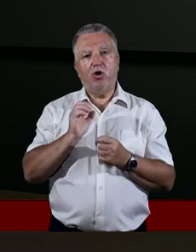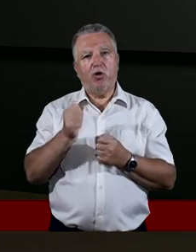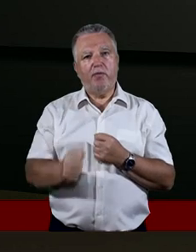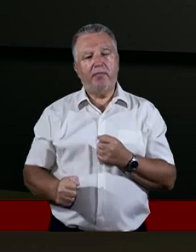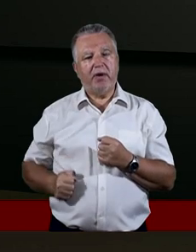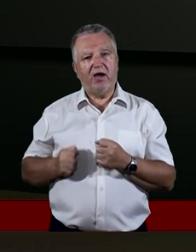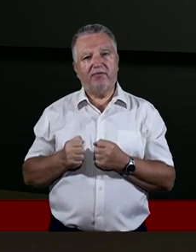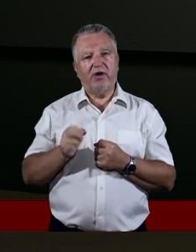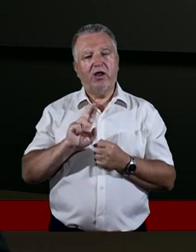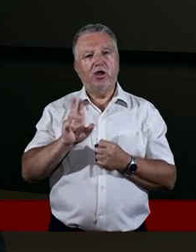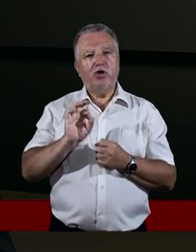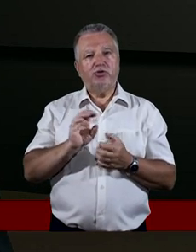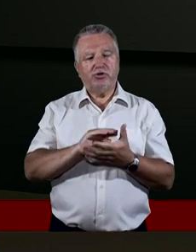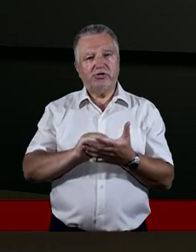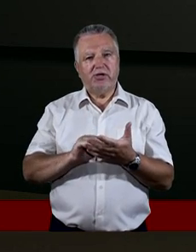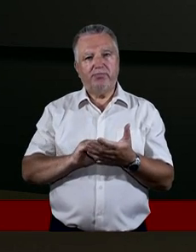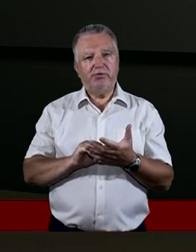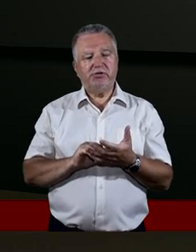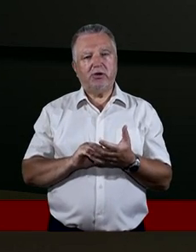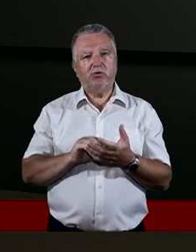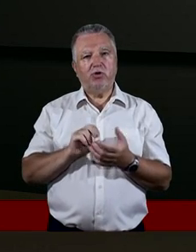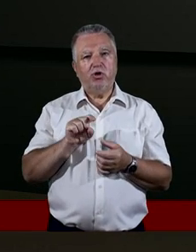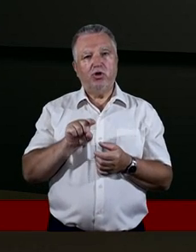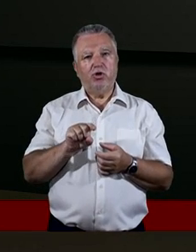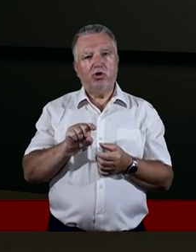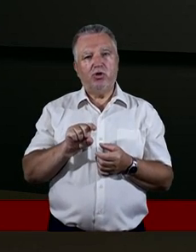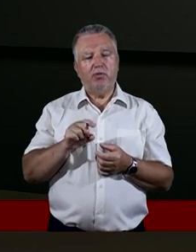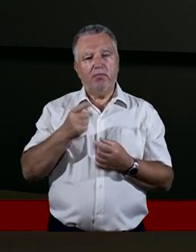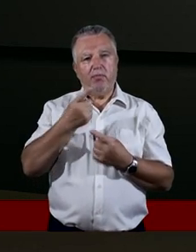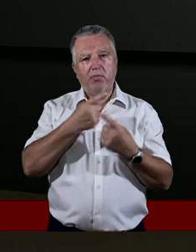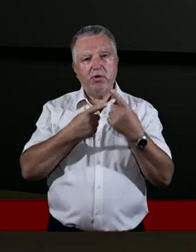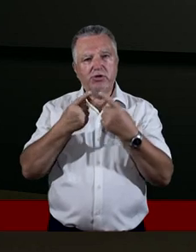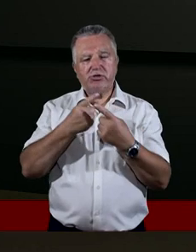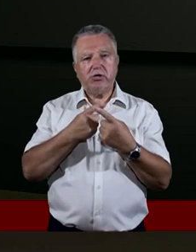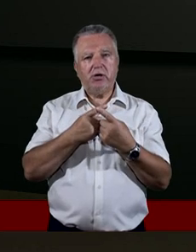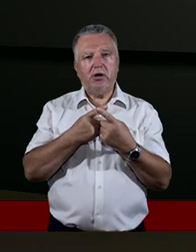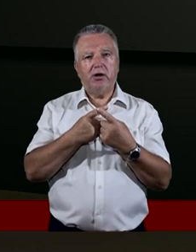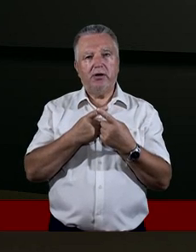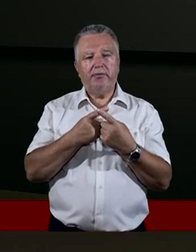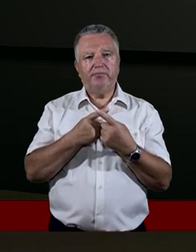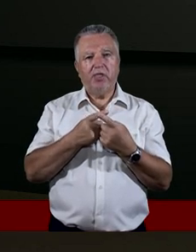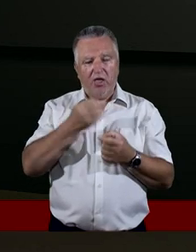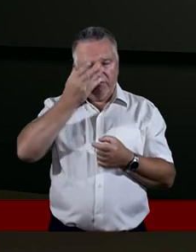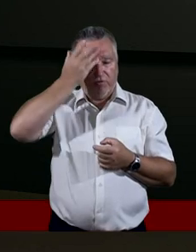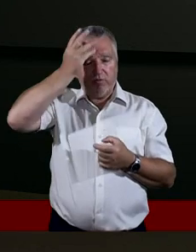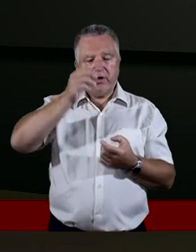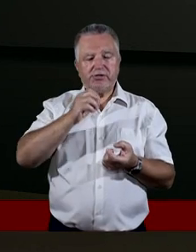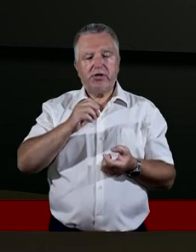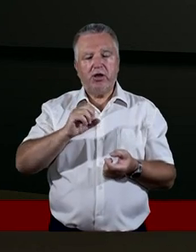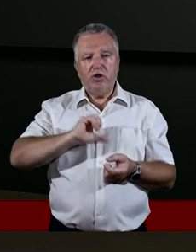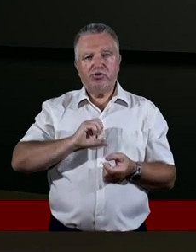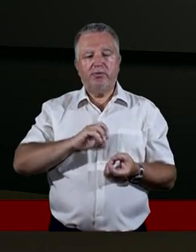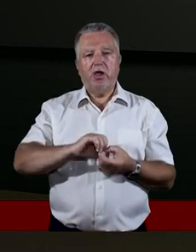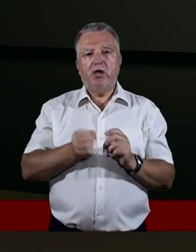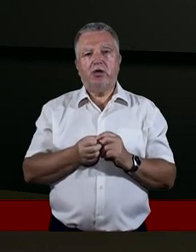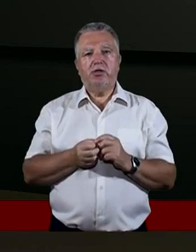zebrać to w słowa i zapisał pewną myśl w formie takiego podania. Wyobraźcie sobie, gdyby apostoł Paweł dzisiaj